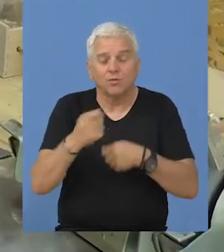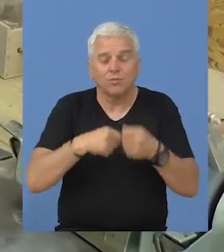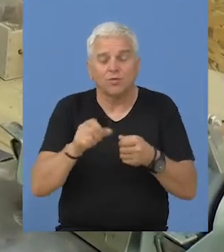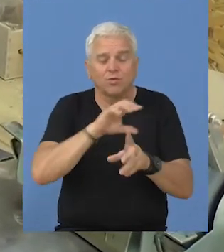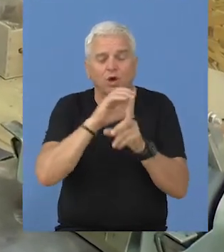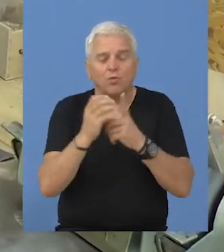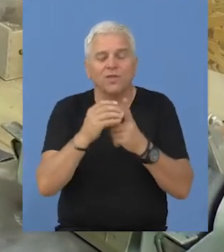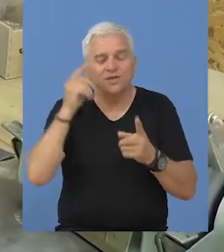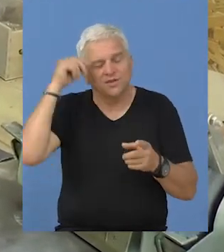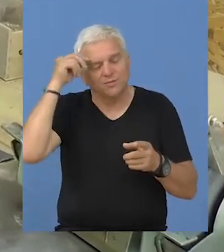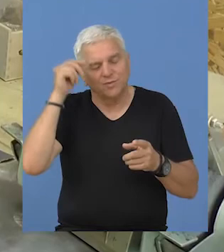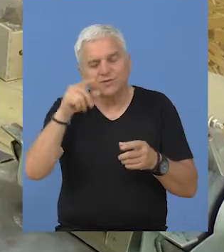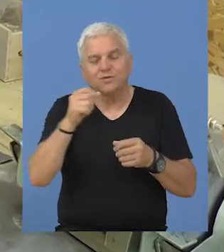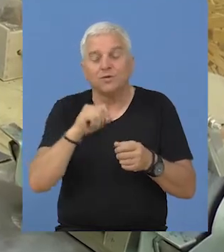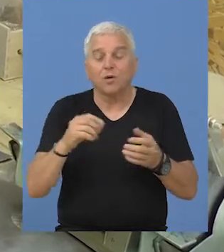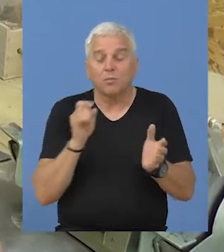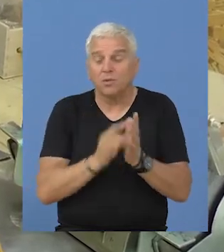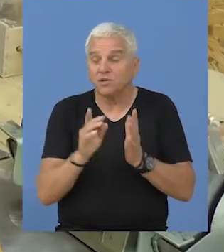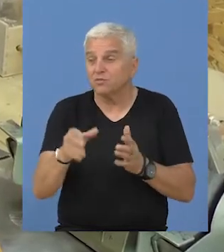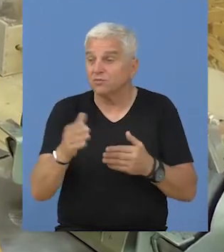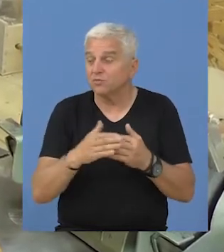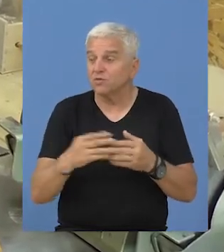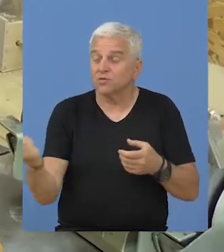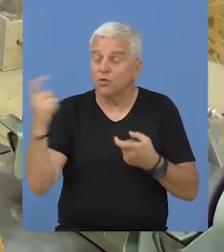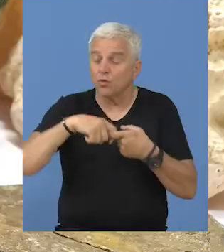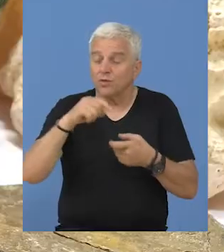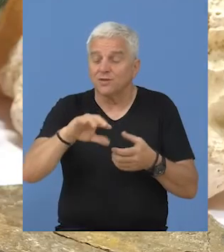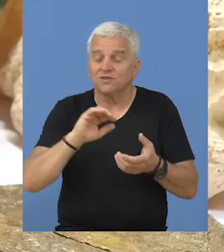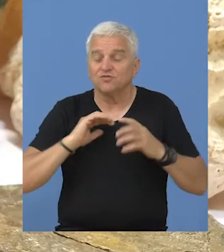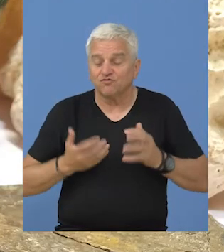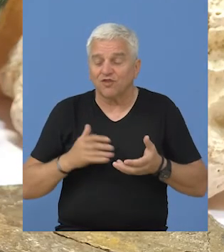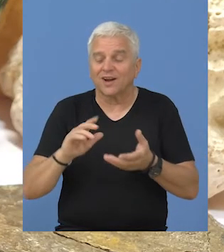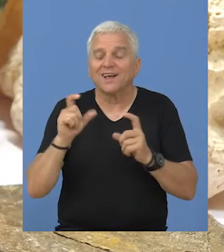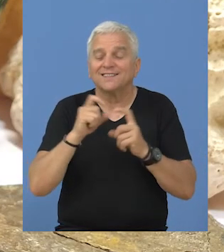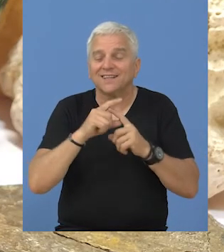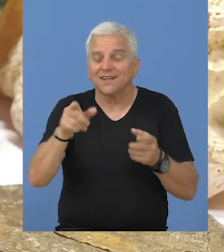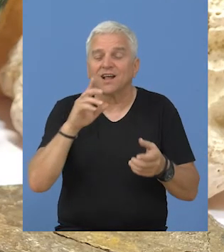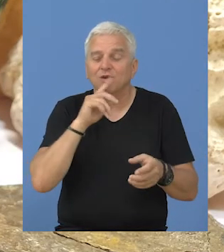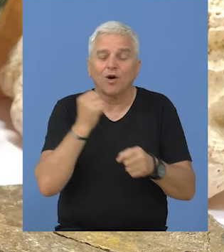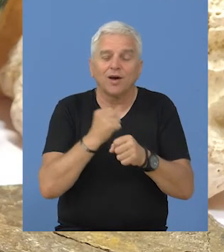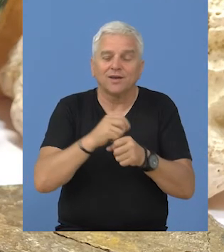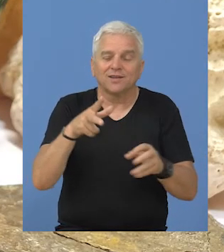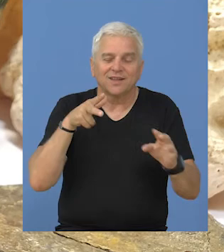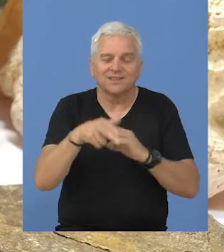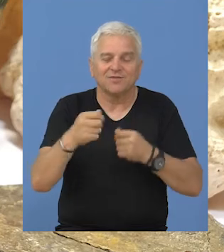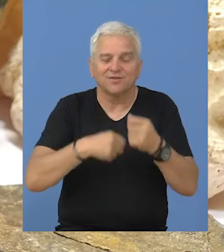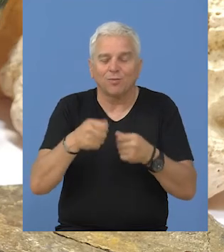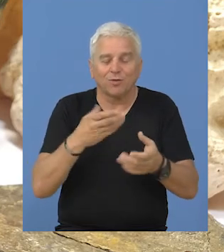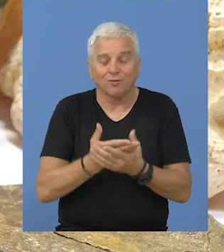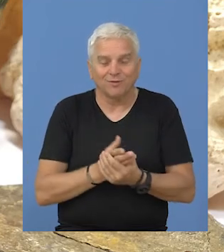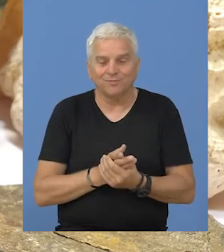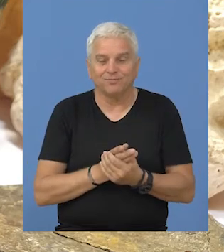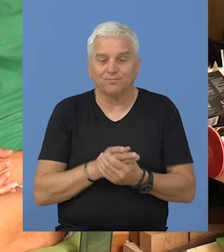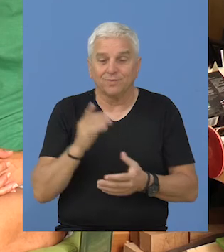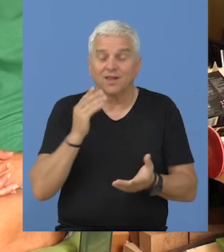ovim umetničkim zanatom. Ubrzo potom, u poslu mu se priključila supruga Sanela, koja je zadužena za završnu